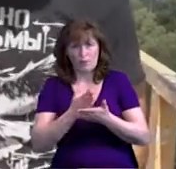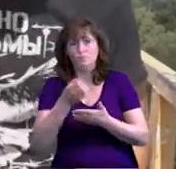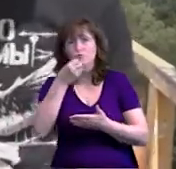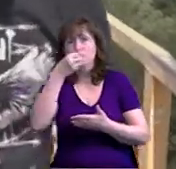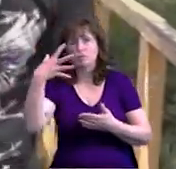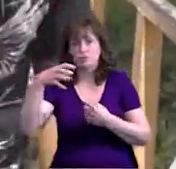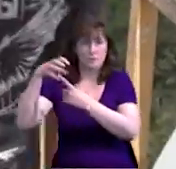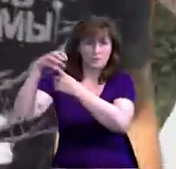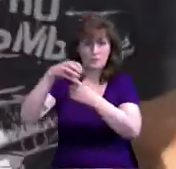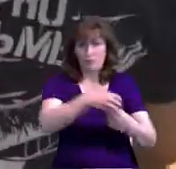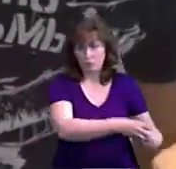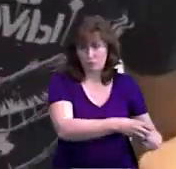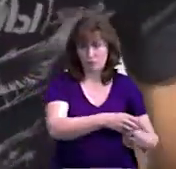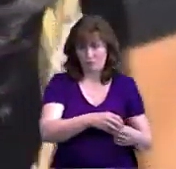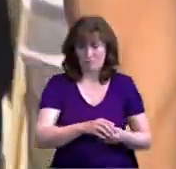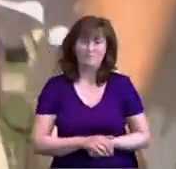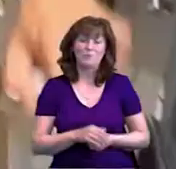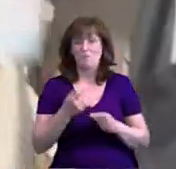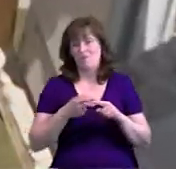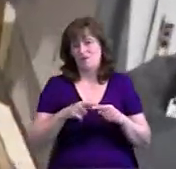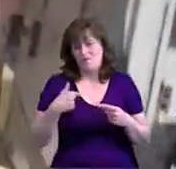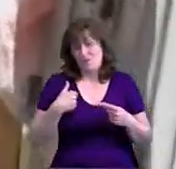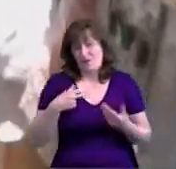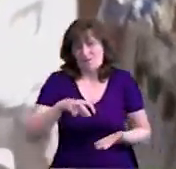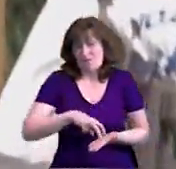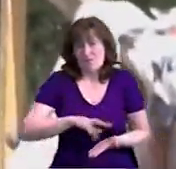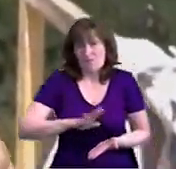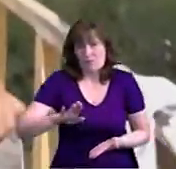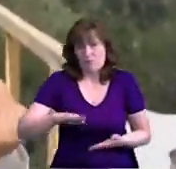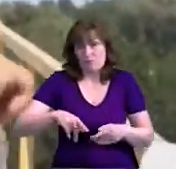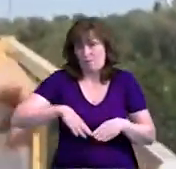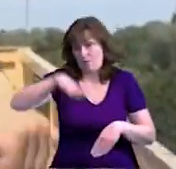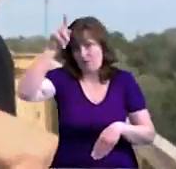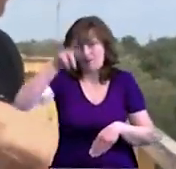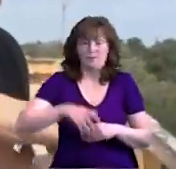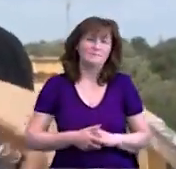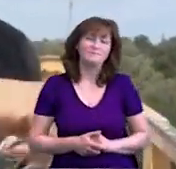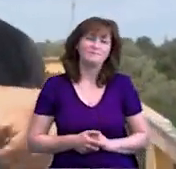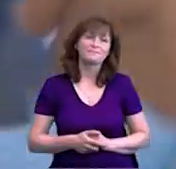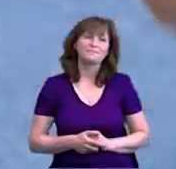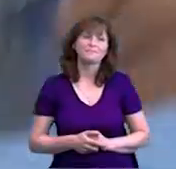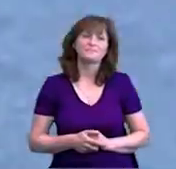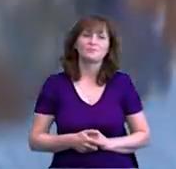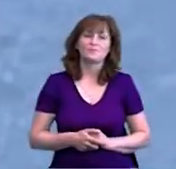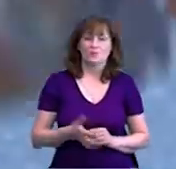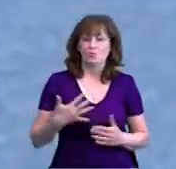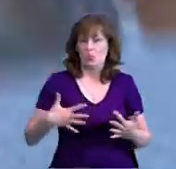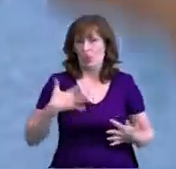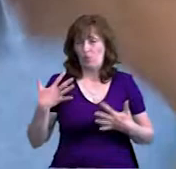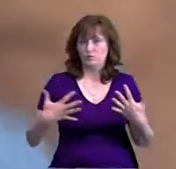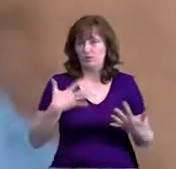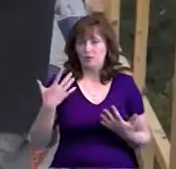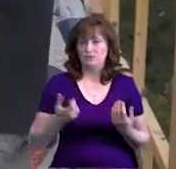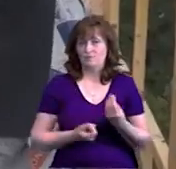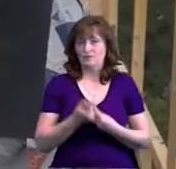прыжків з парашютом. Тому висота, наоборот, страсть викликає. Так, я здесь виконую